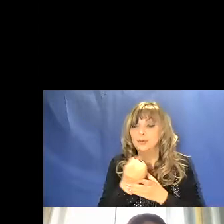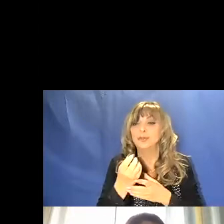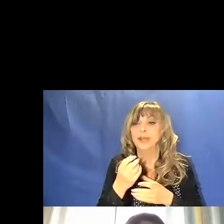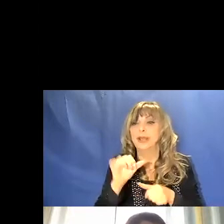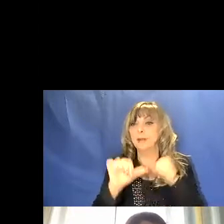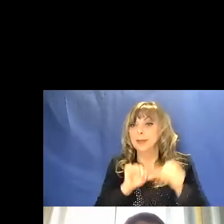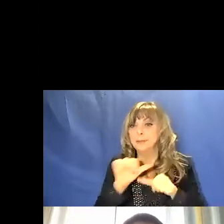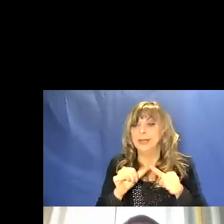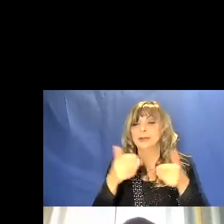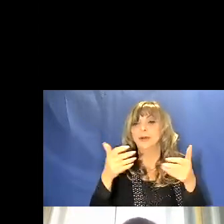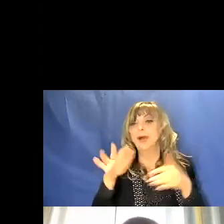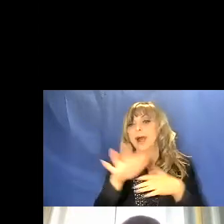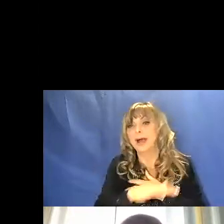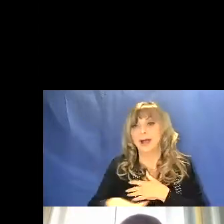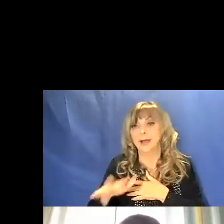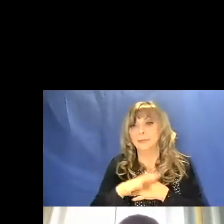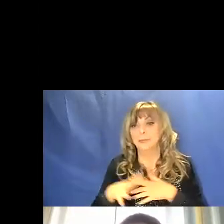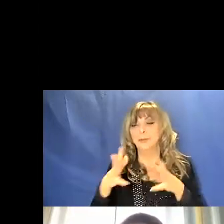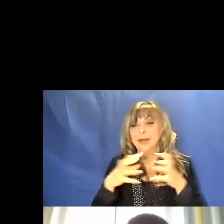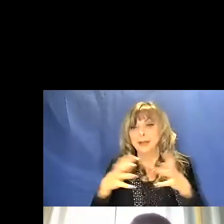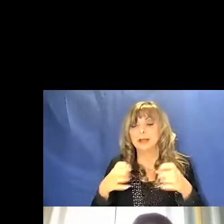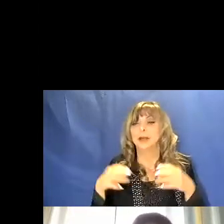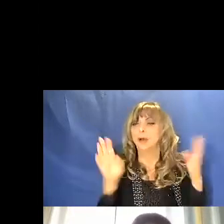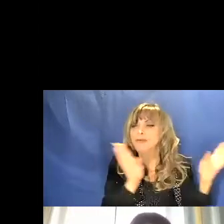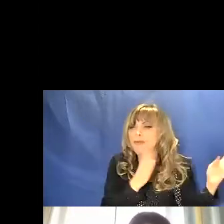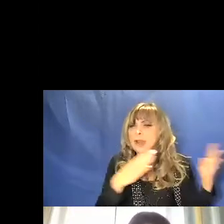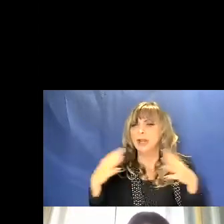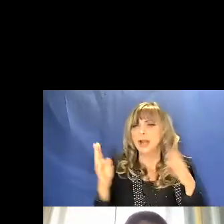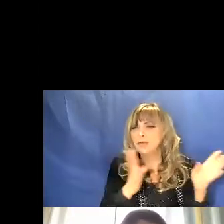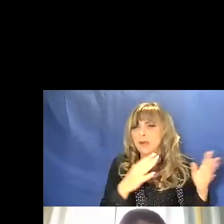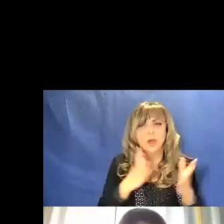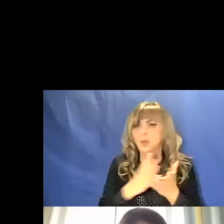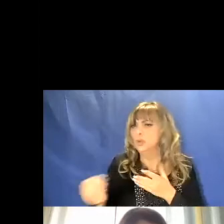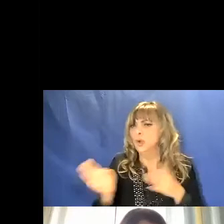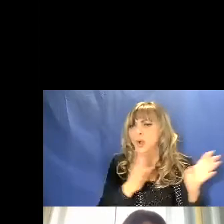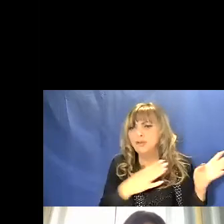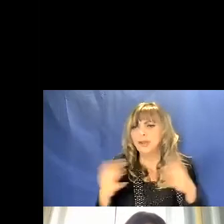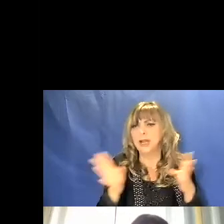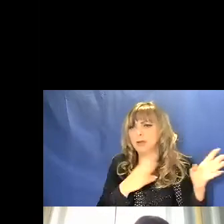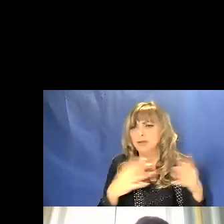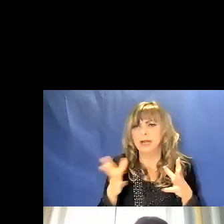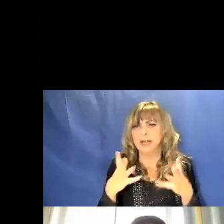che prende anch'esso a oscillare in fase con il campo elettrico.